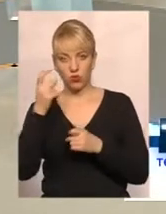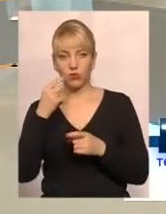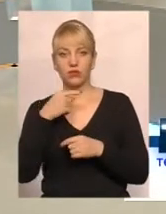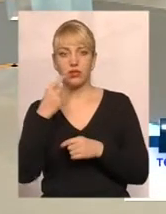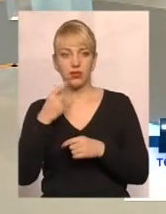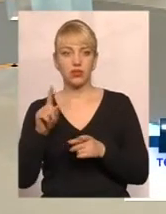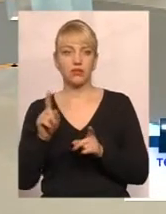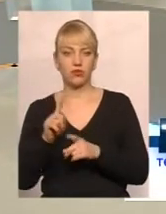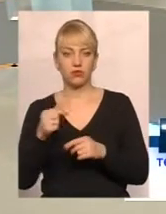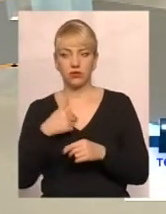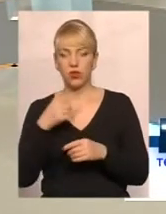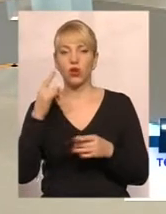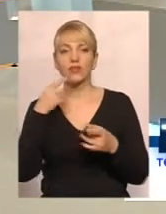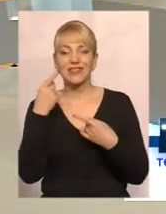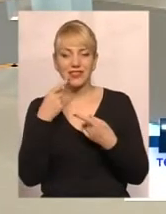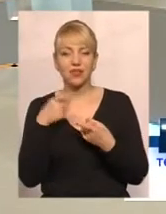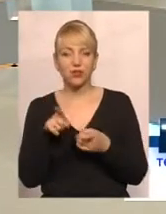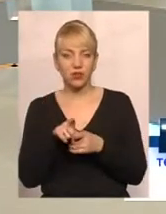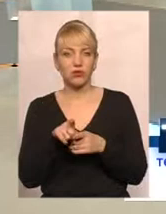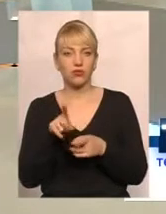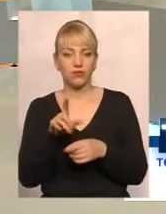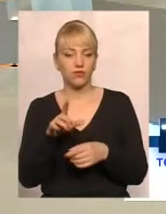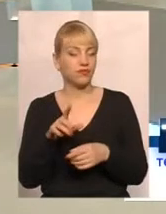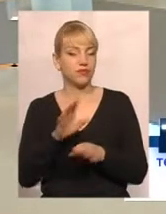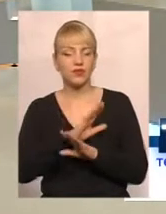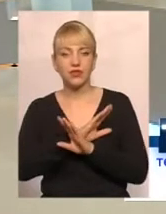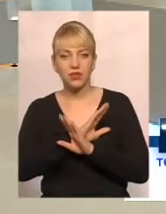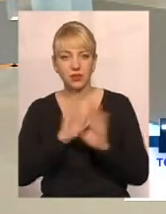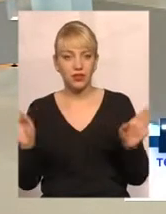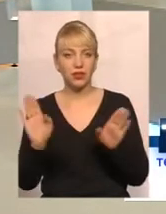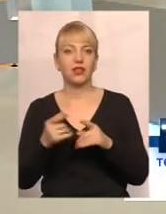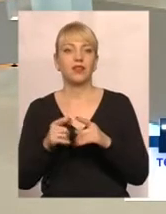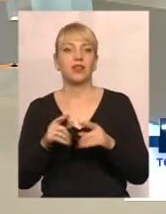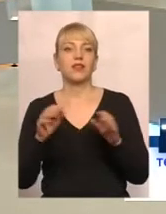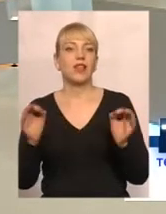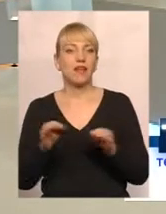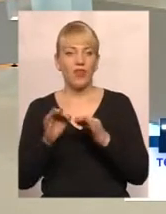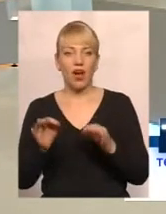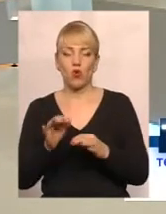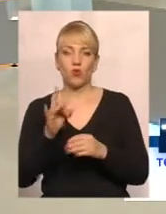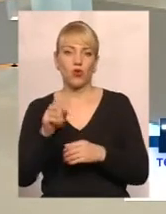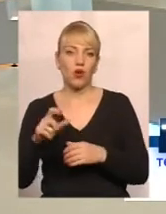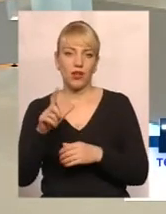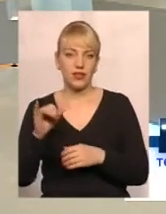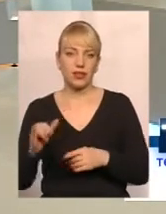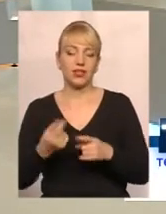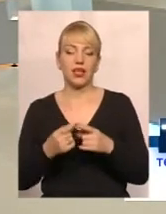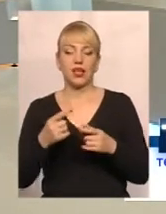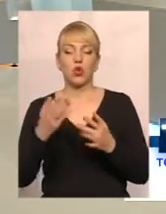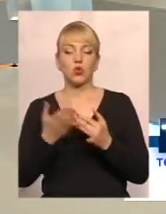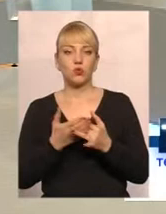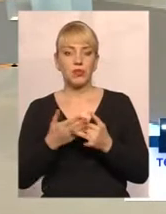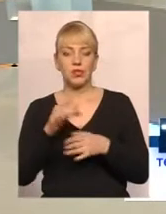таку або озвучив таку інформацію. Я хочу зазначити, що ні в якому разі субсидія при продажі